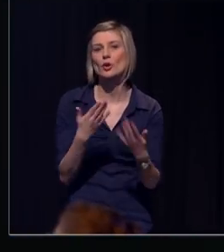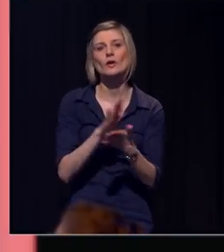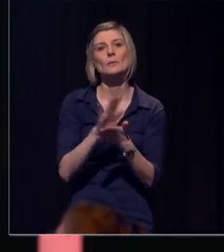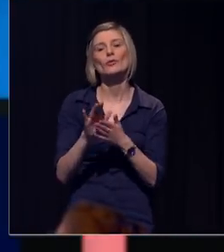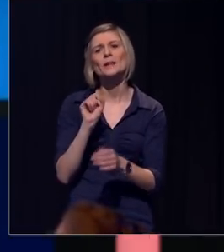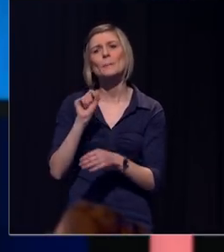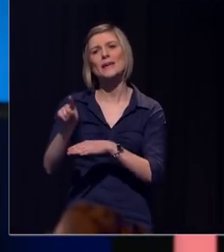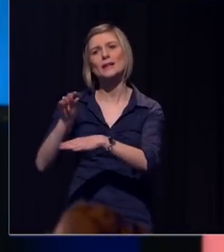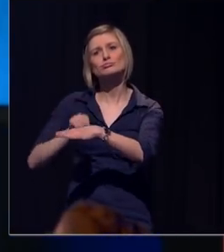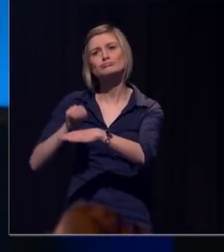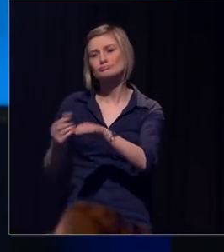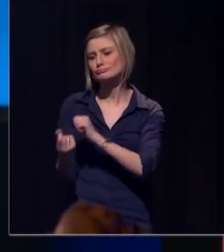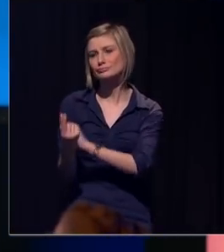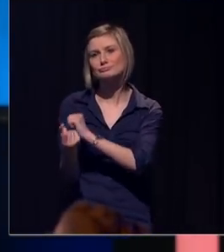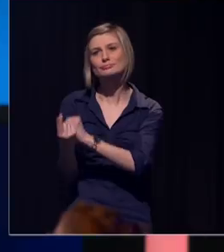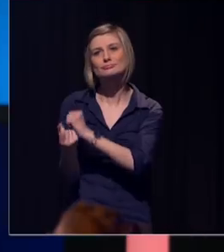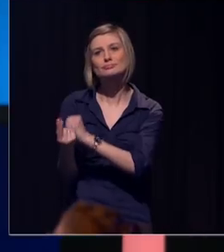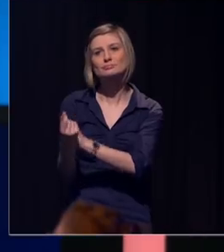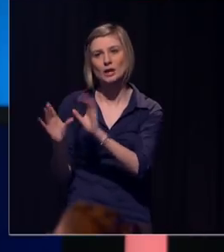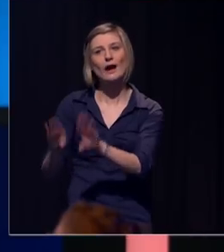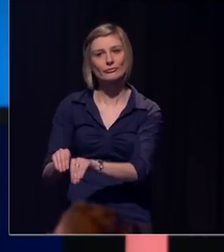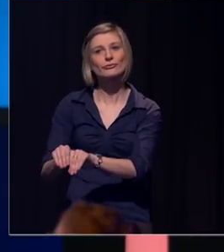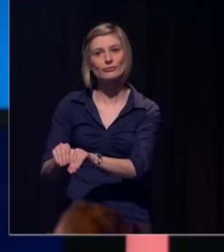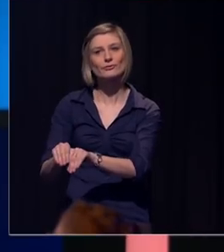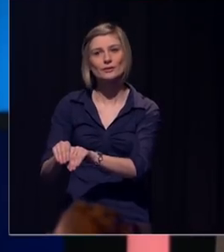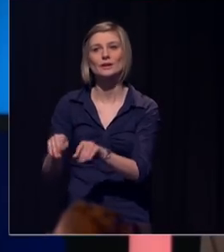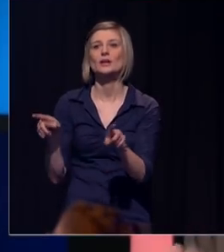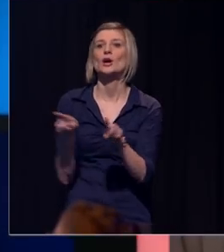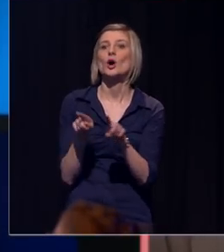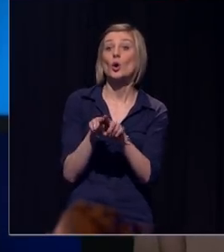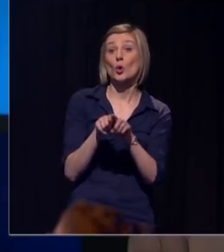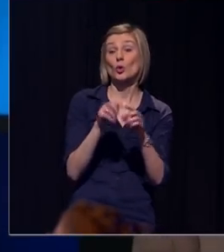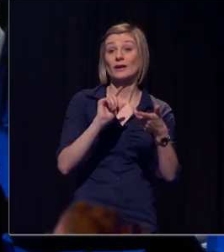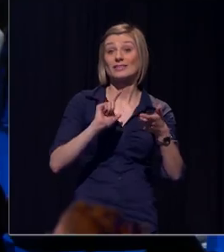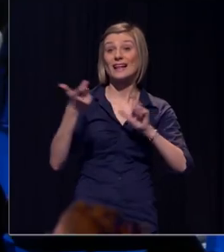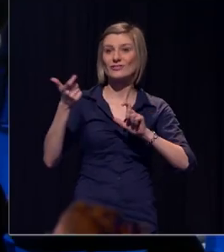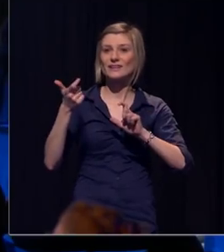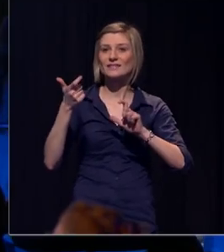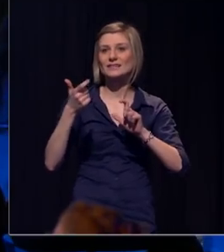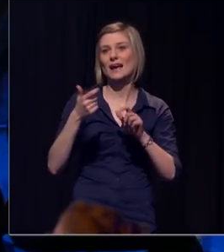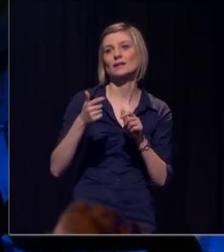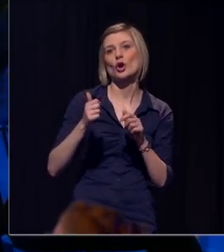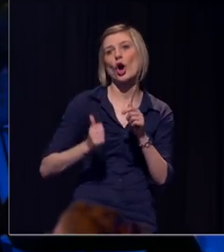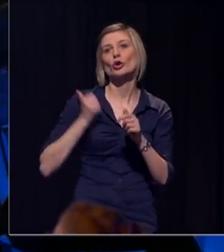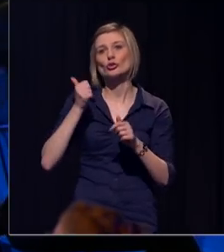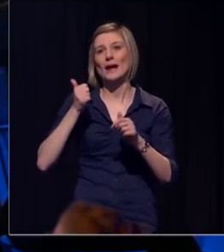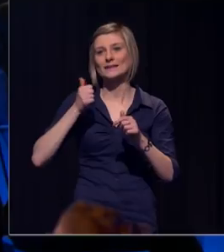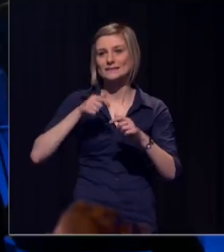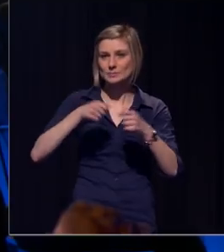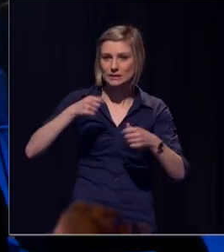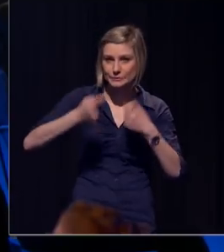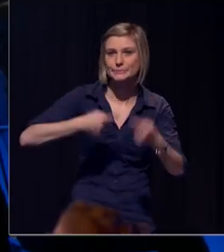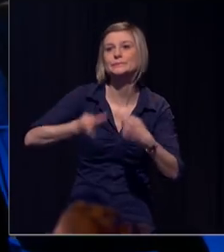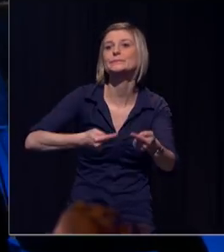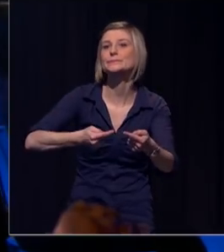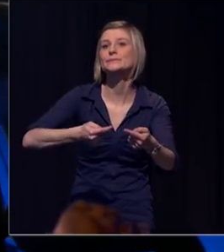uitschakelt op je smartphone en dat je bij Netflix de postplay-functie uitschakelt. Zorg ervoor dat je zelf wel beslist of je die